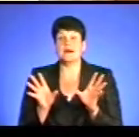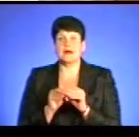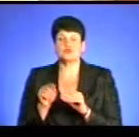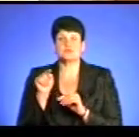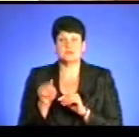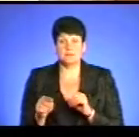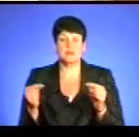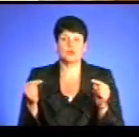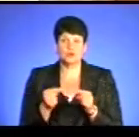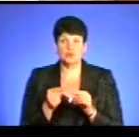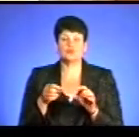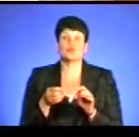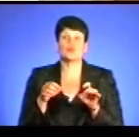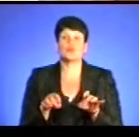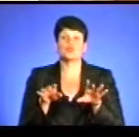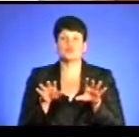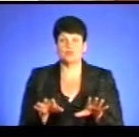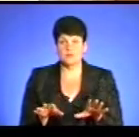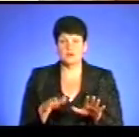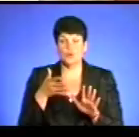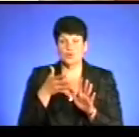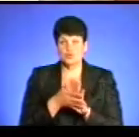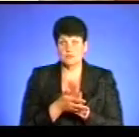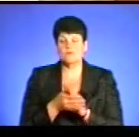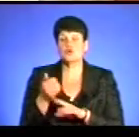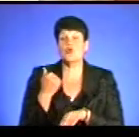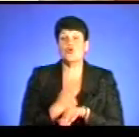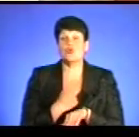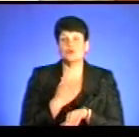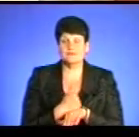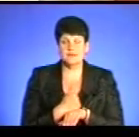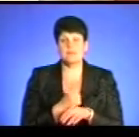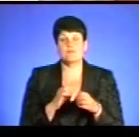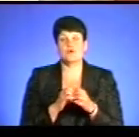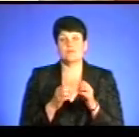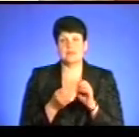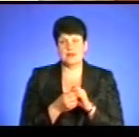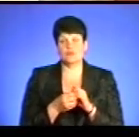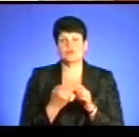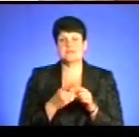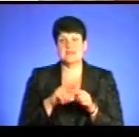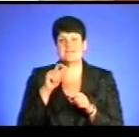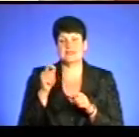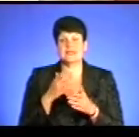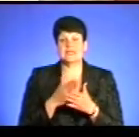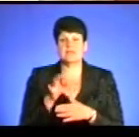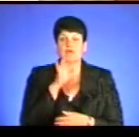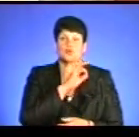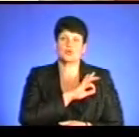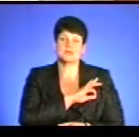абсолютно чітко розуміємо, що головним, одним з основних елементів гібридної війни є якраз використання